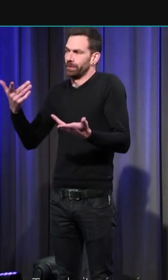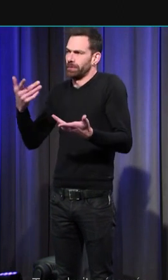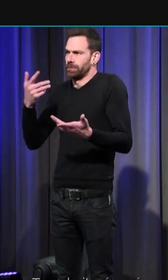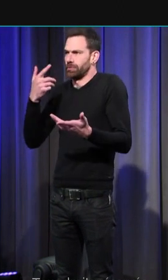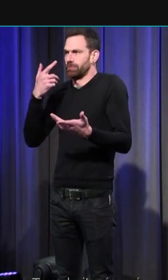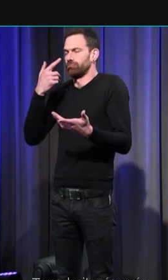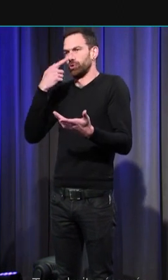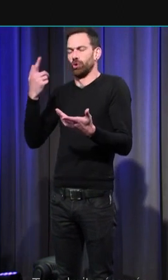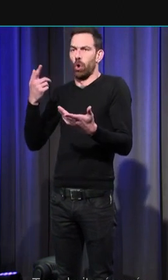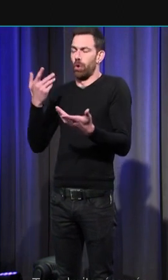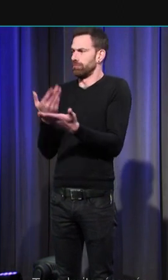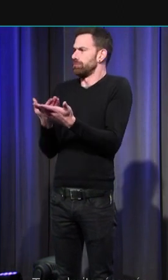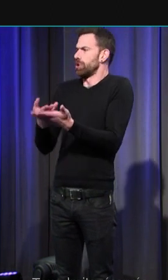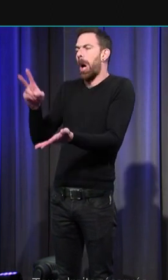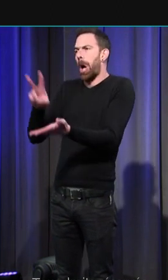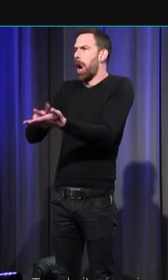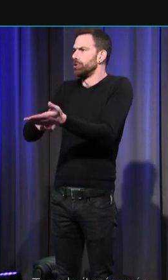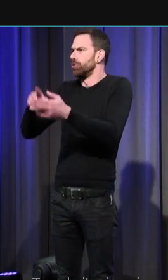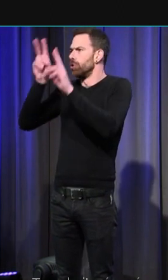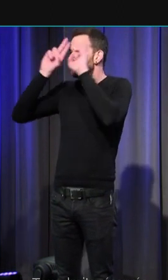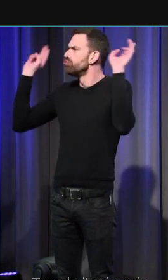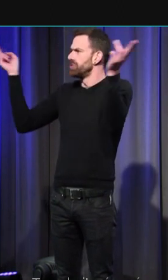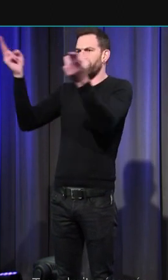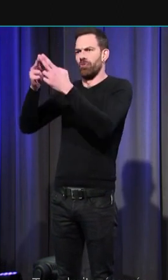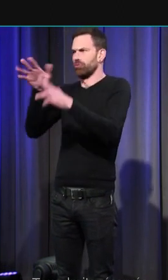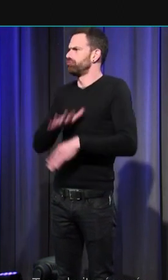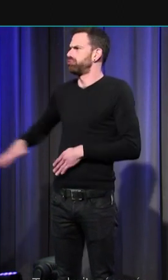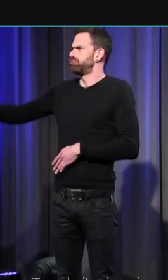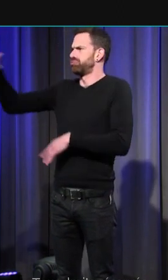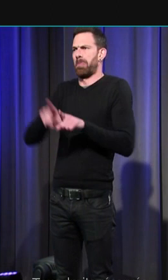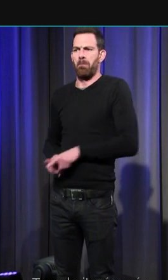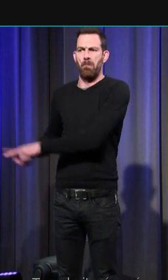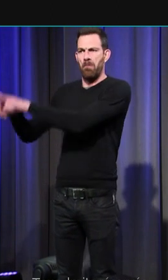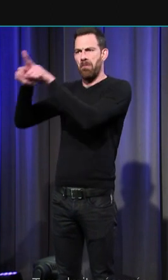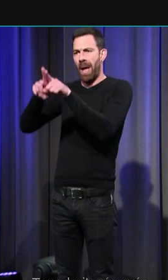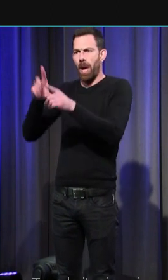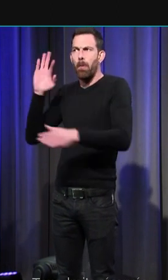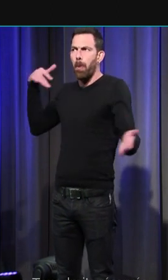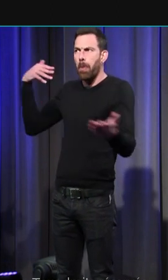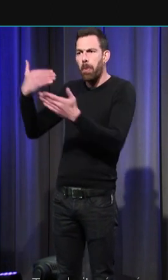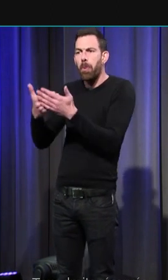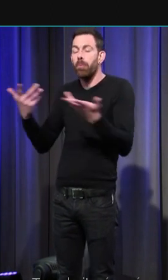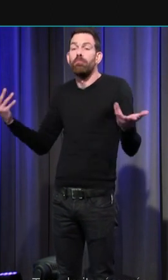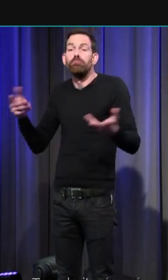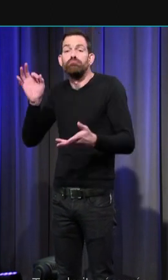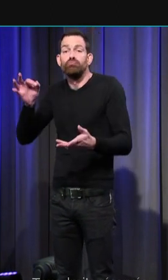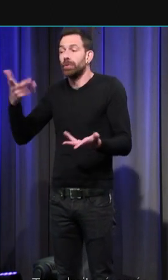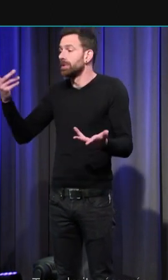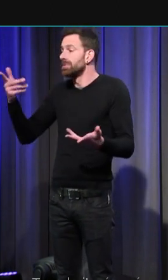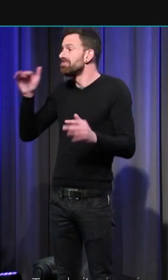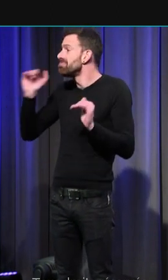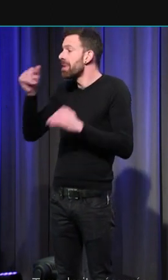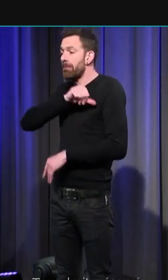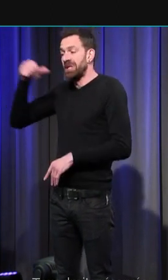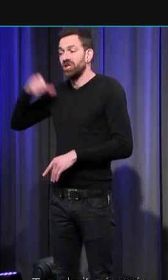considérer comme des réalités universelles. Qui douterait, en effet, que les femmes et les hommes de la Chine ancienne,